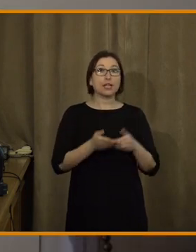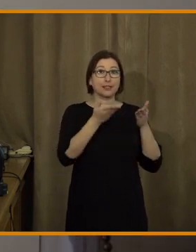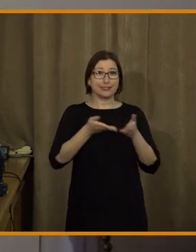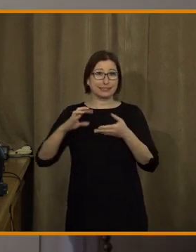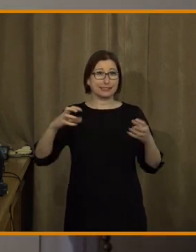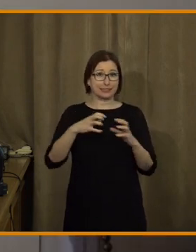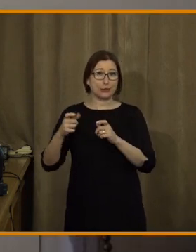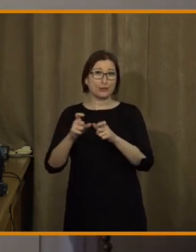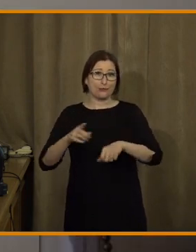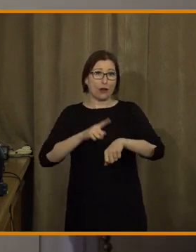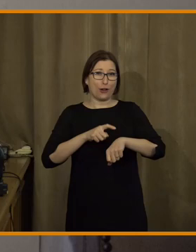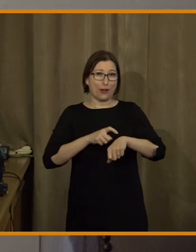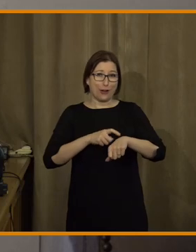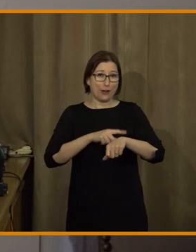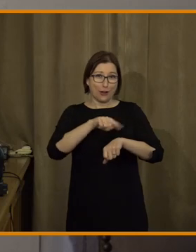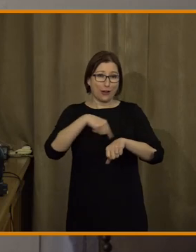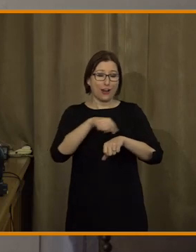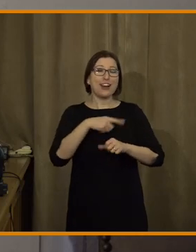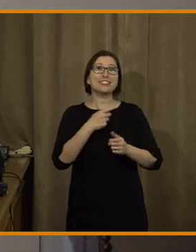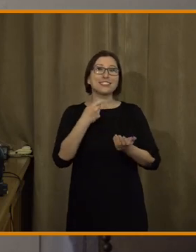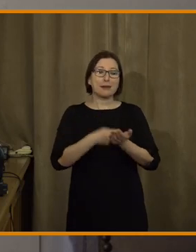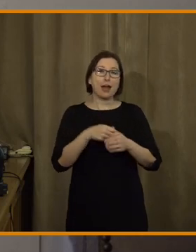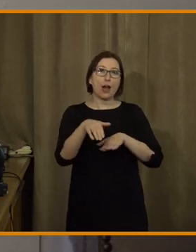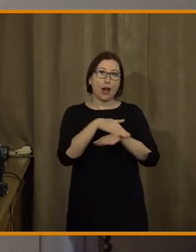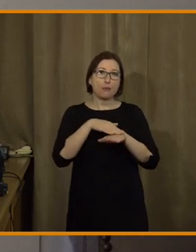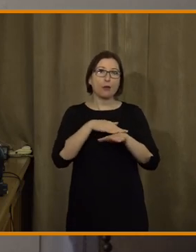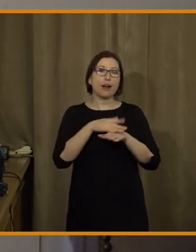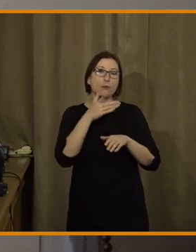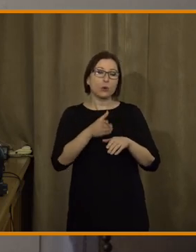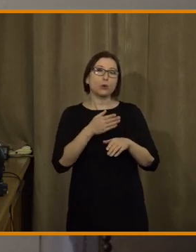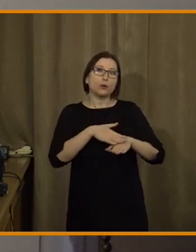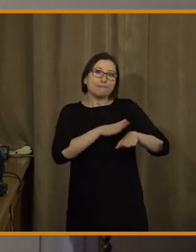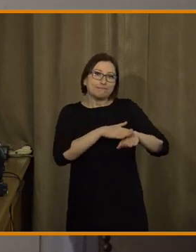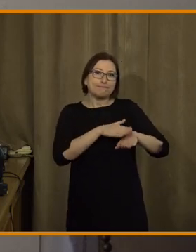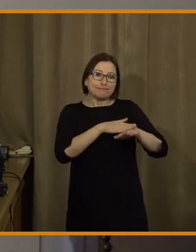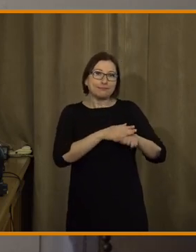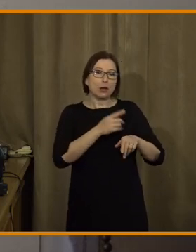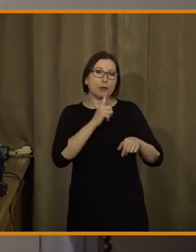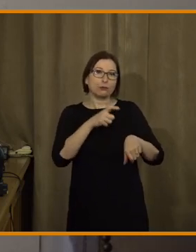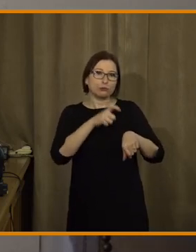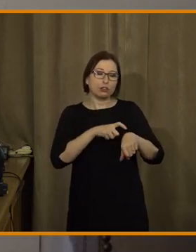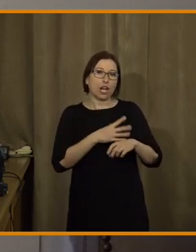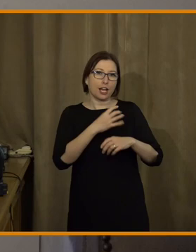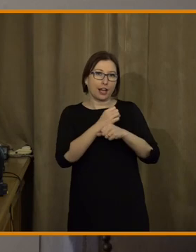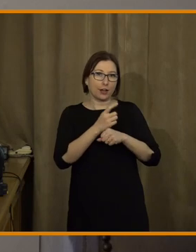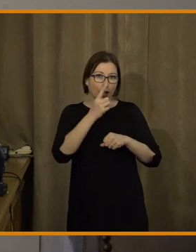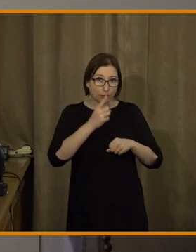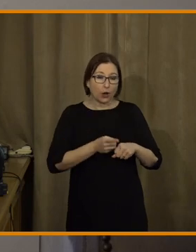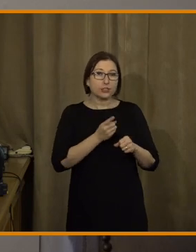stručné, protože nás tlačí čas, takže se omlouvám, pokud budu i nenápadně naznačovat, že opravdu potřebujeme